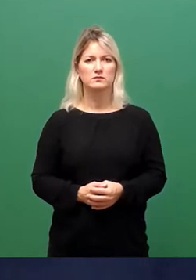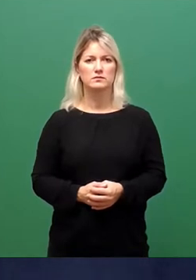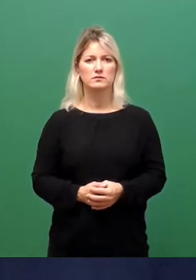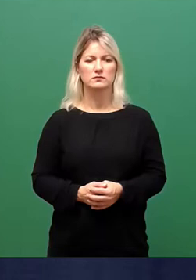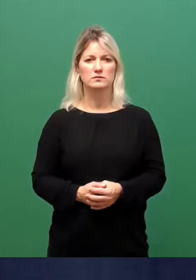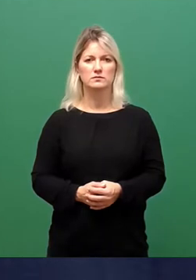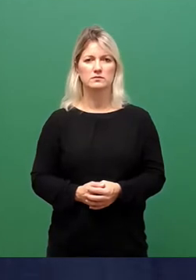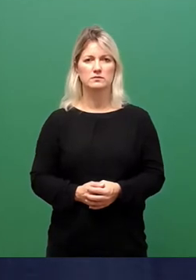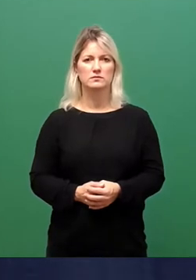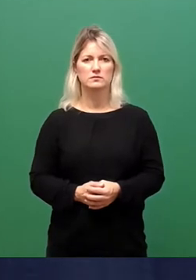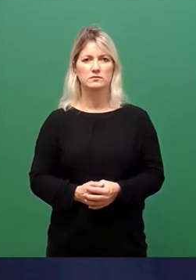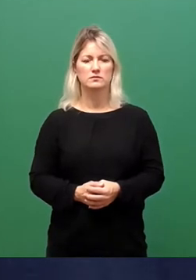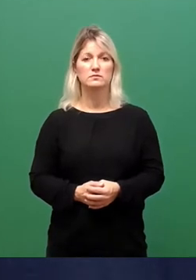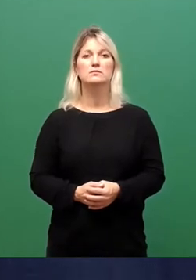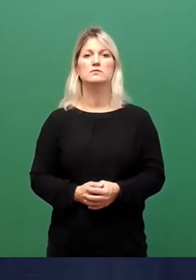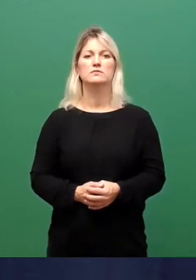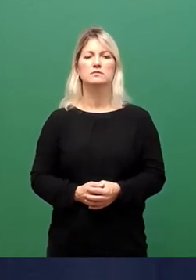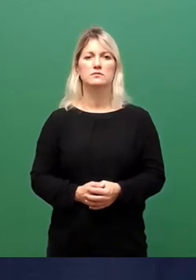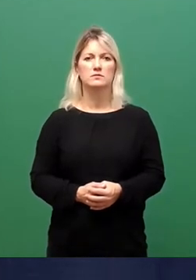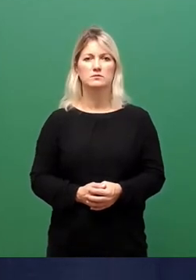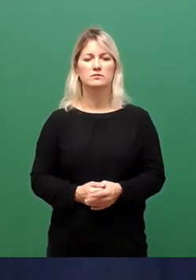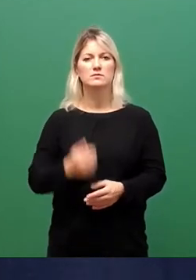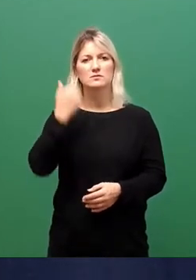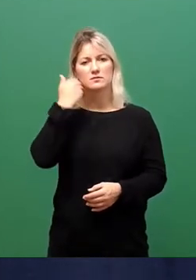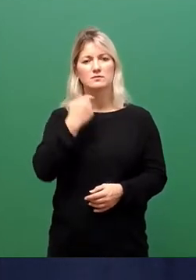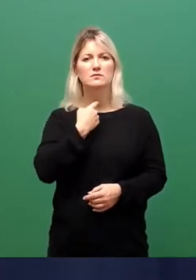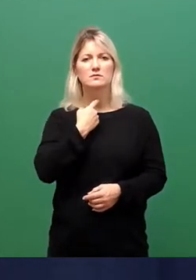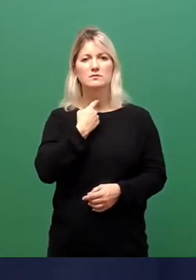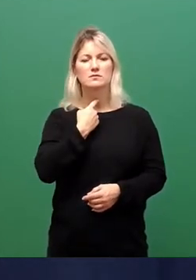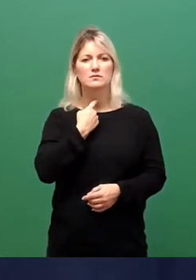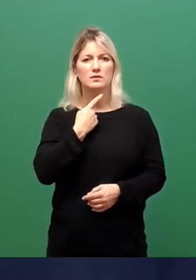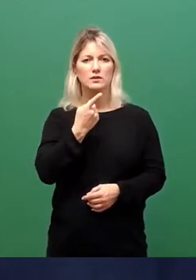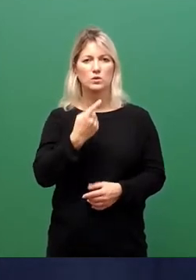Wir bräuchten einmal etwas Strom auf dem Mikro.